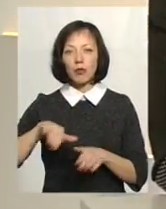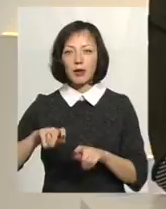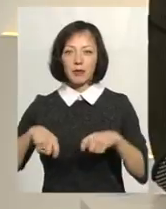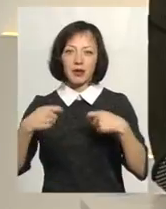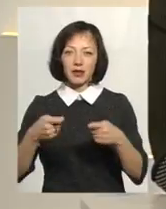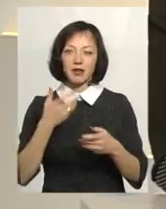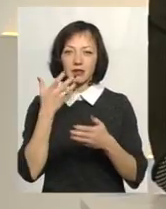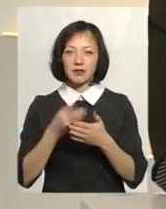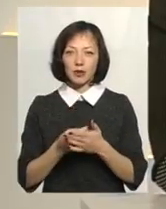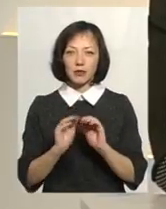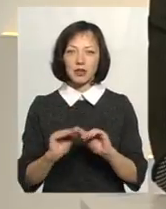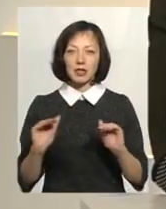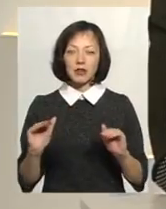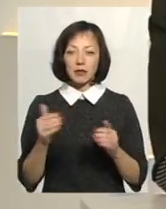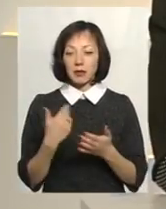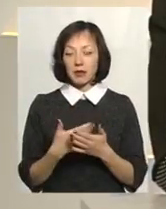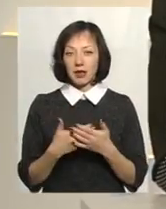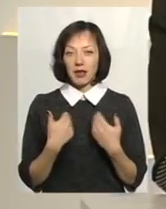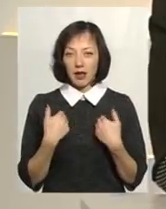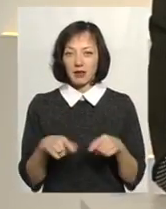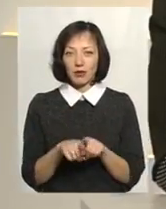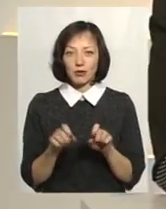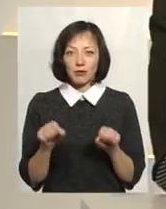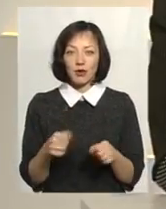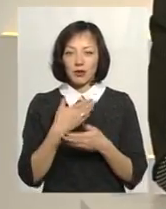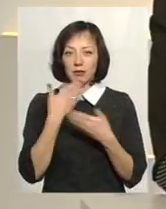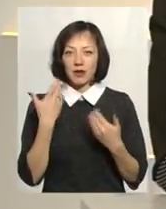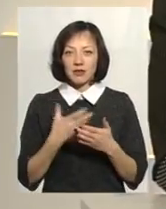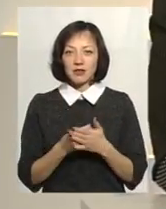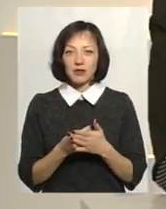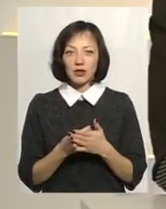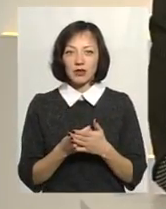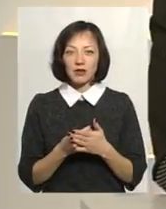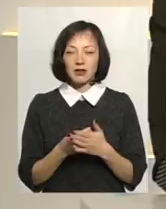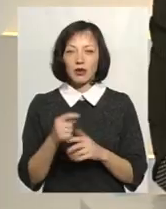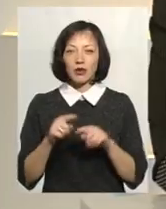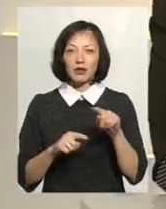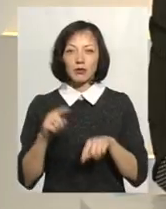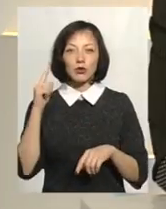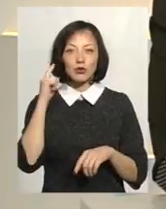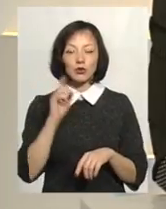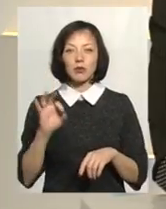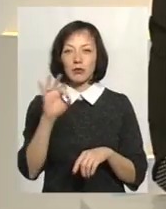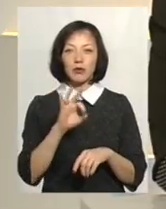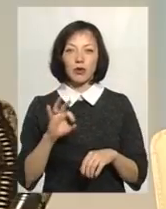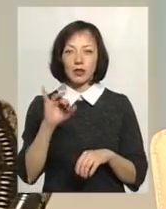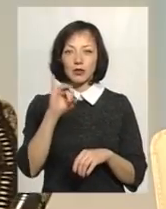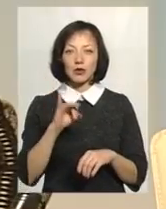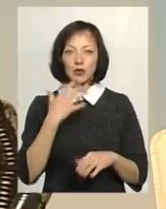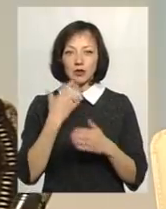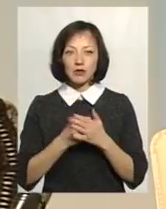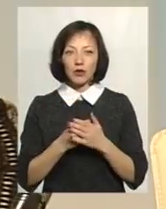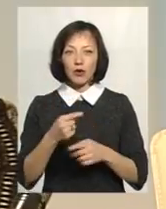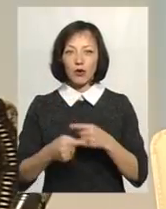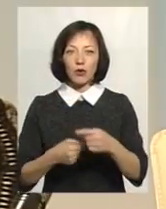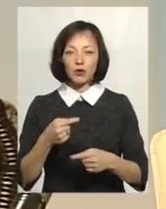передати її своїм дітям. Бо, наприклад, я такої змоги не маю від своїх родичів почути про історію свого